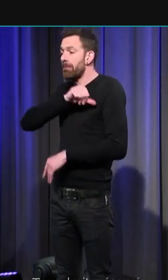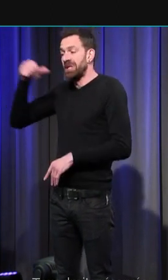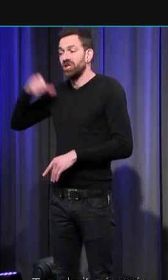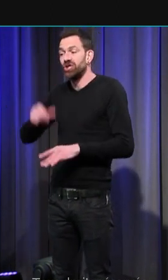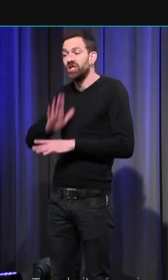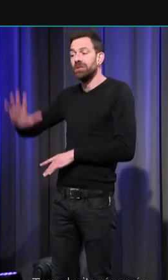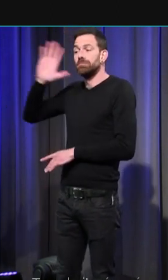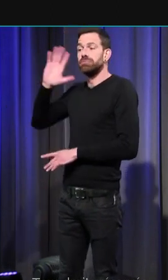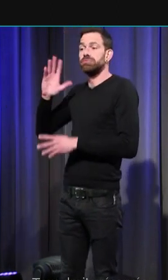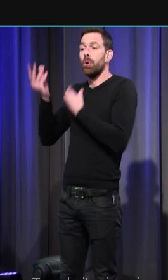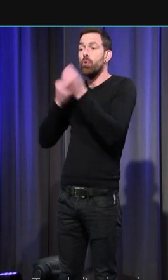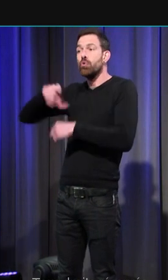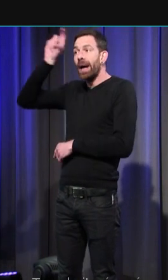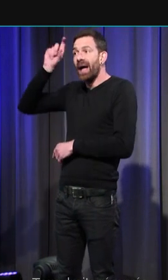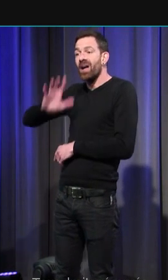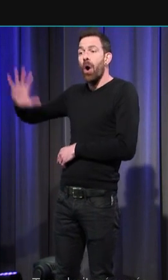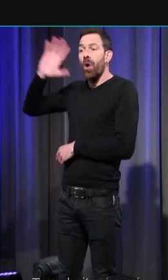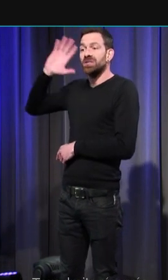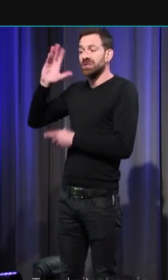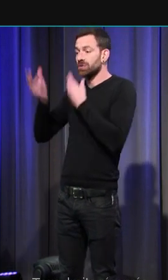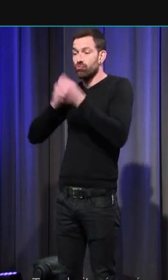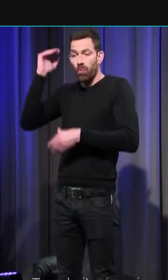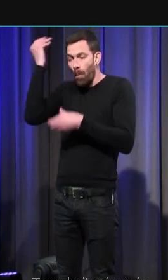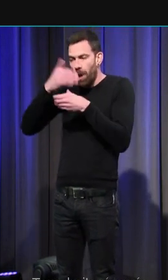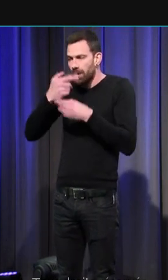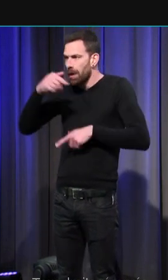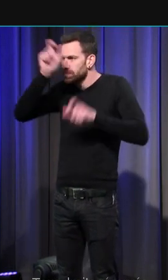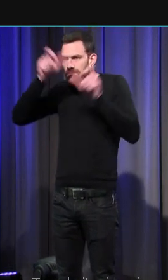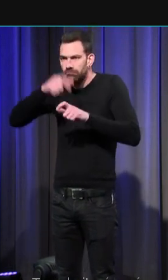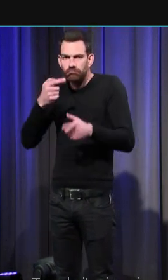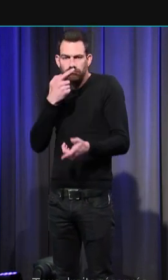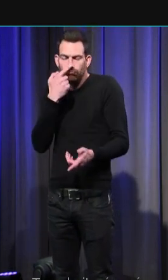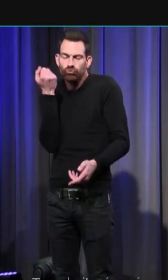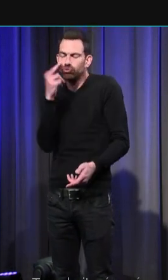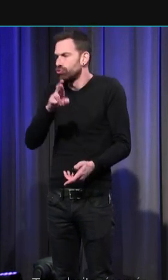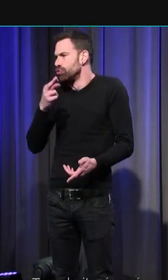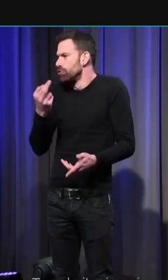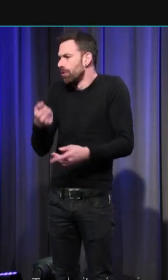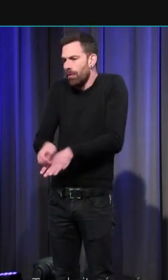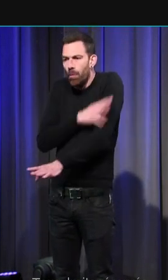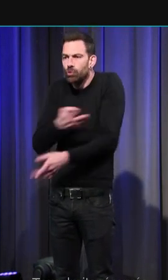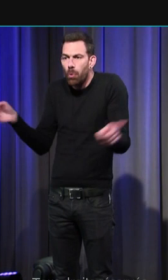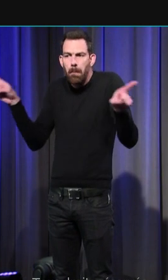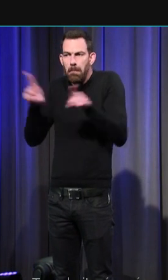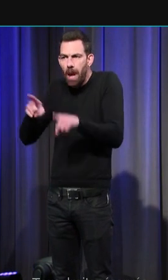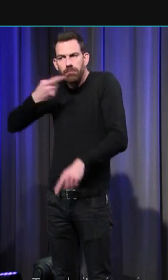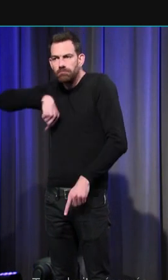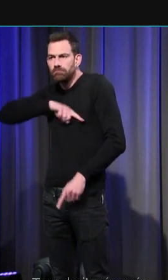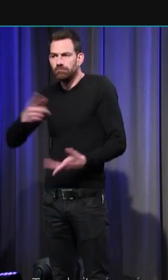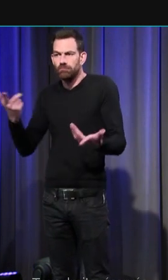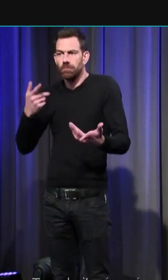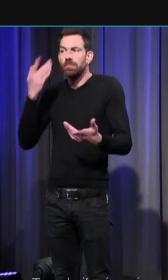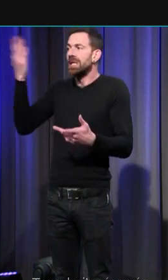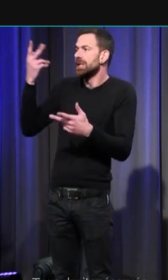de la Grèce au temps de Périclès ou de l'Occident médiéval, ressentaient, comme nous, de la peur devant le danger,